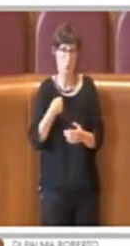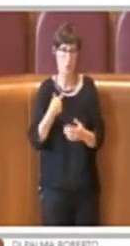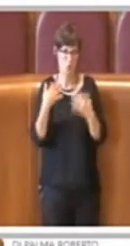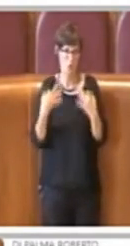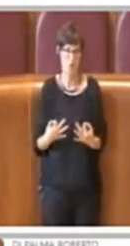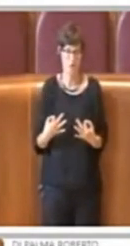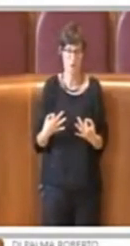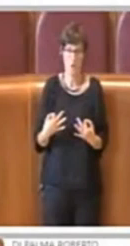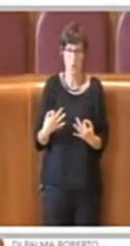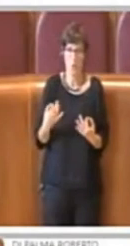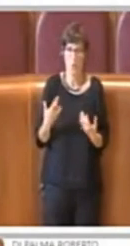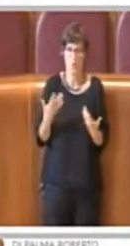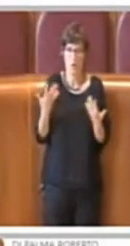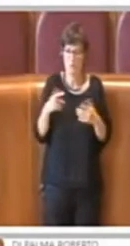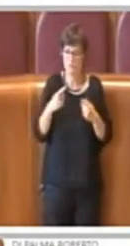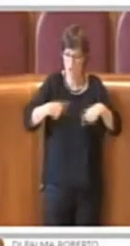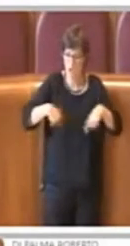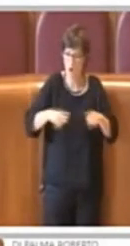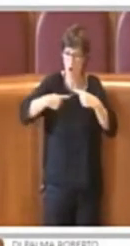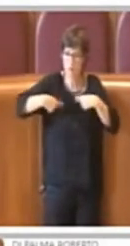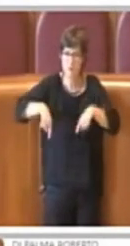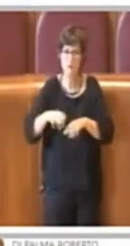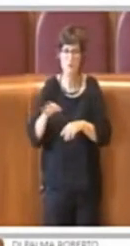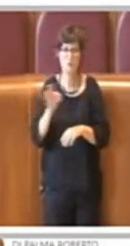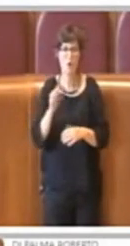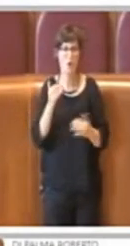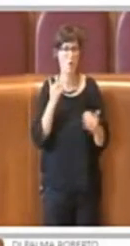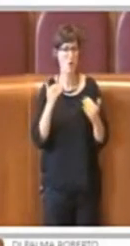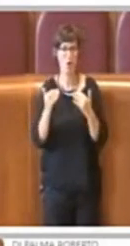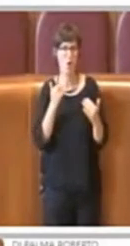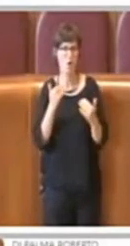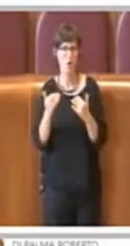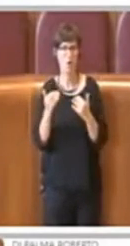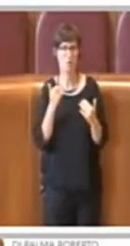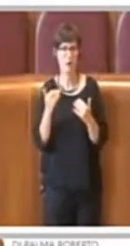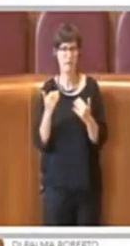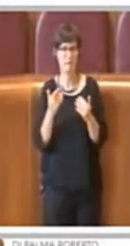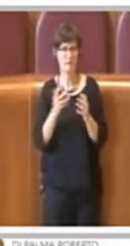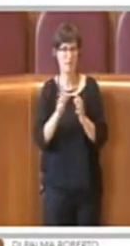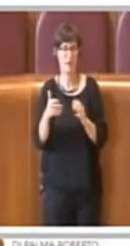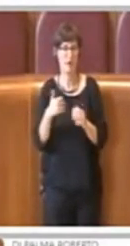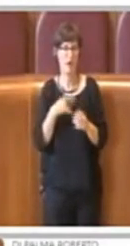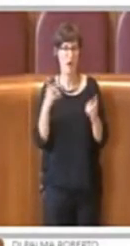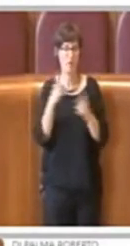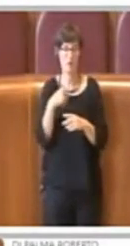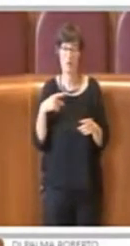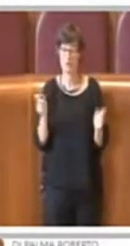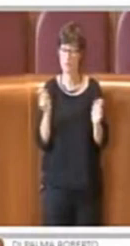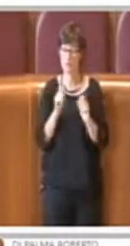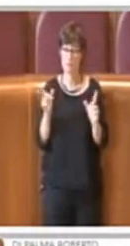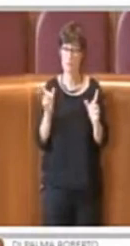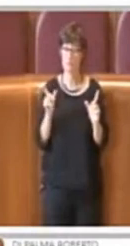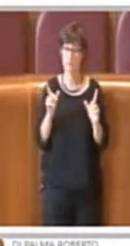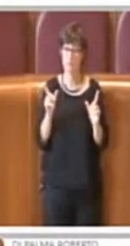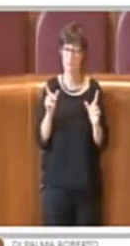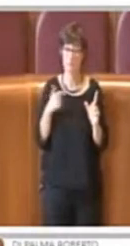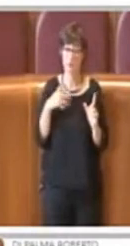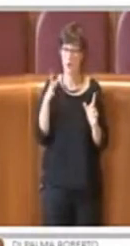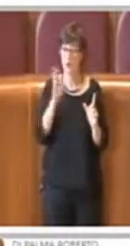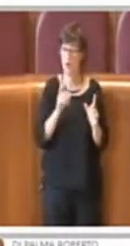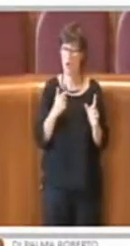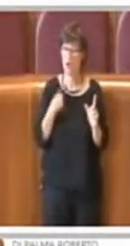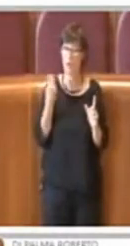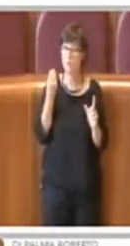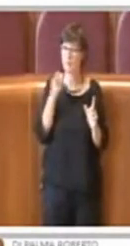in Commissione e in altre riunioni, quindi io sono veramente evasiva, non riesco a capire quali logiche perché